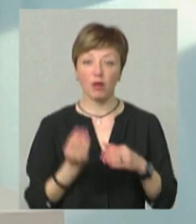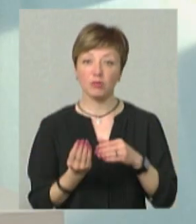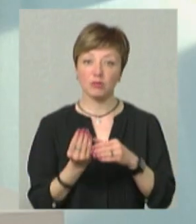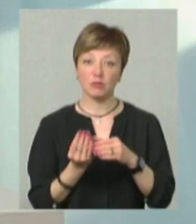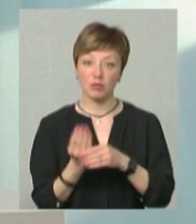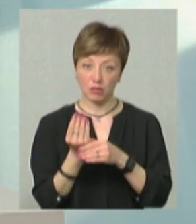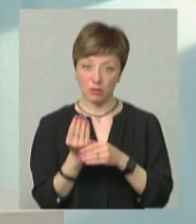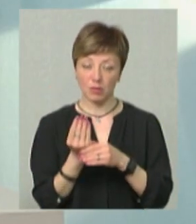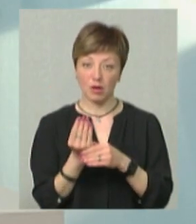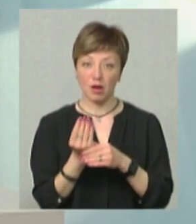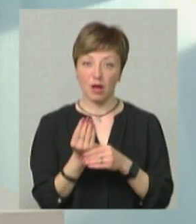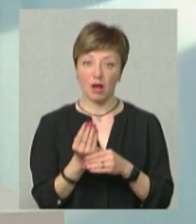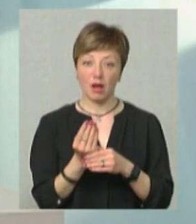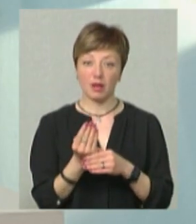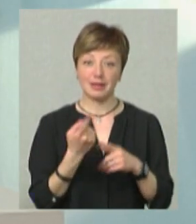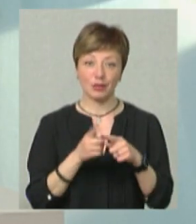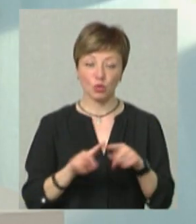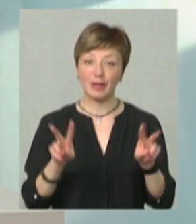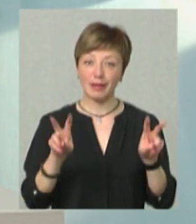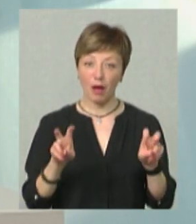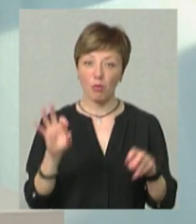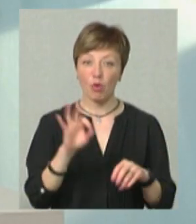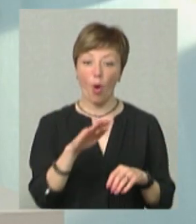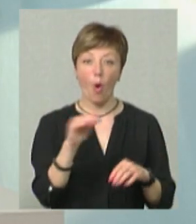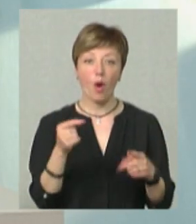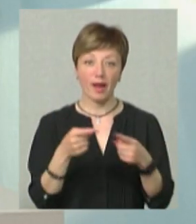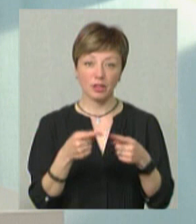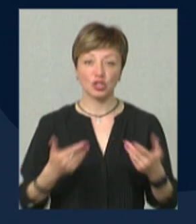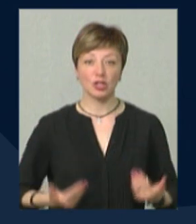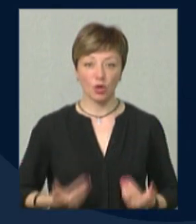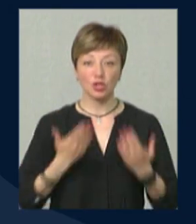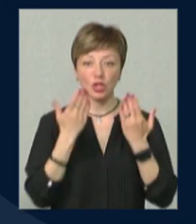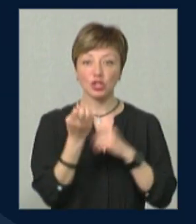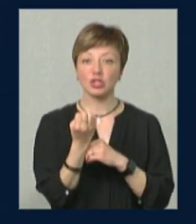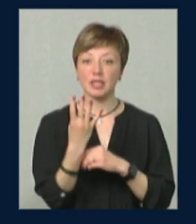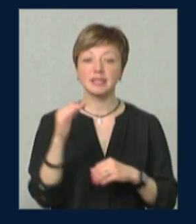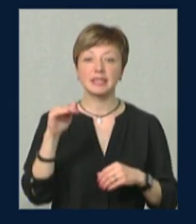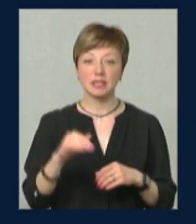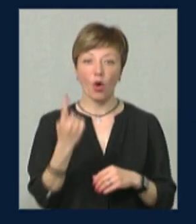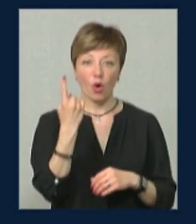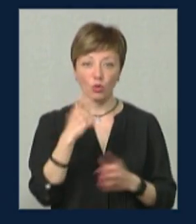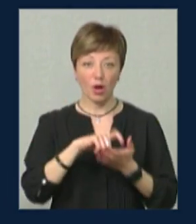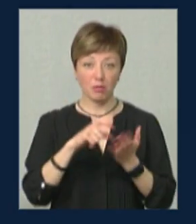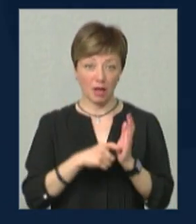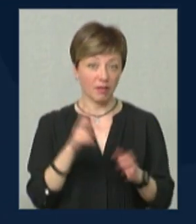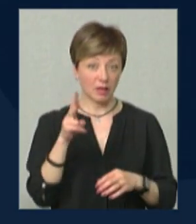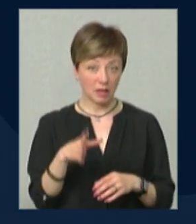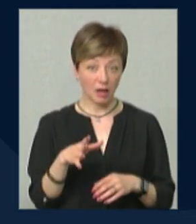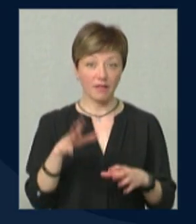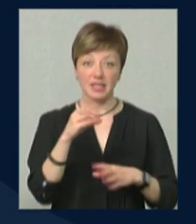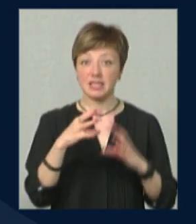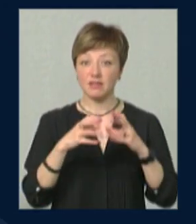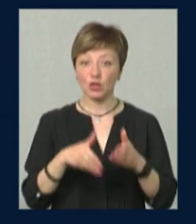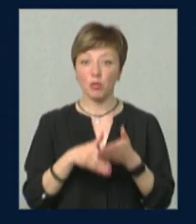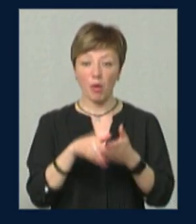свій черговий пост якраз на цю тему щодо оренди житла. Я зацитую. 14 тисяч за одну кімнатну квартиру. той час як весь світ